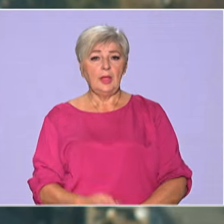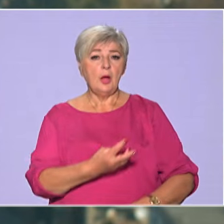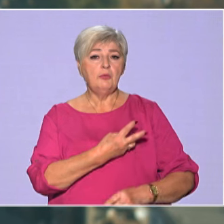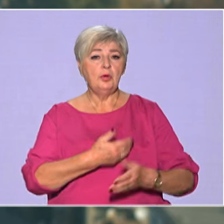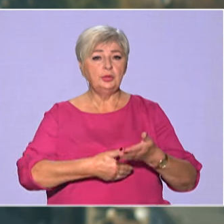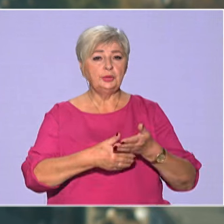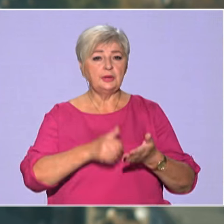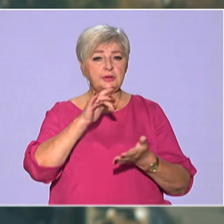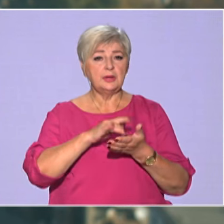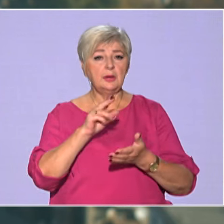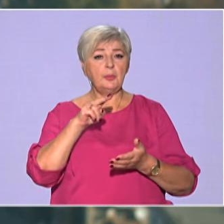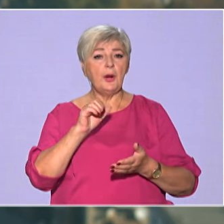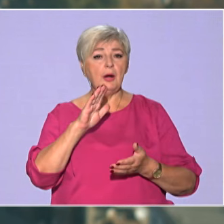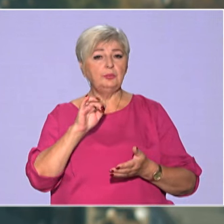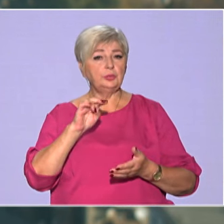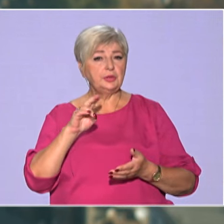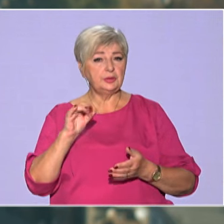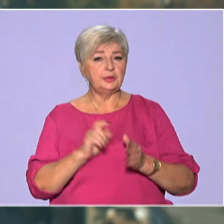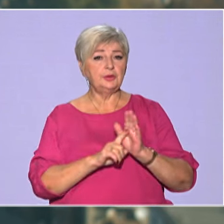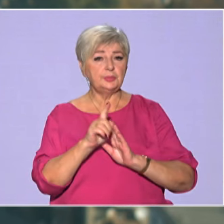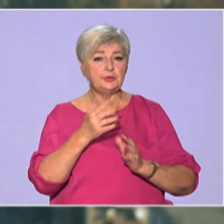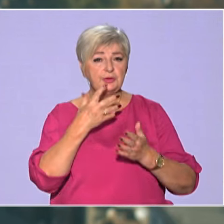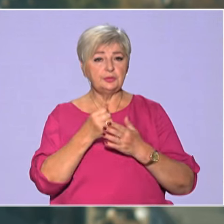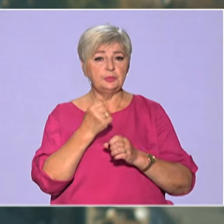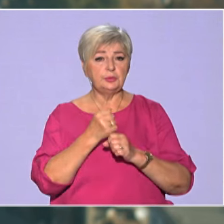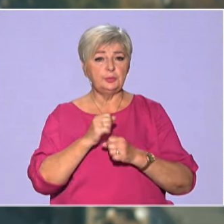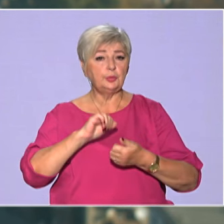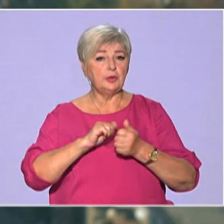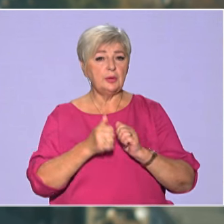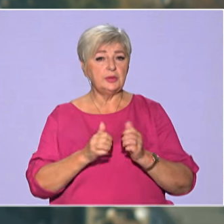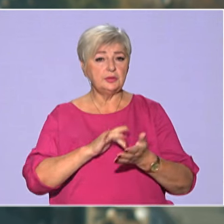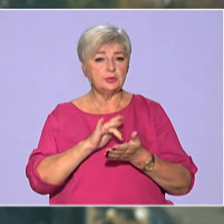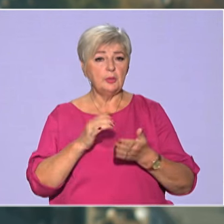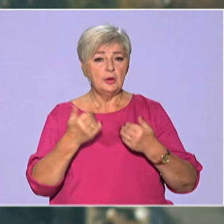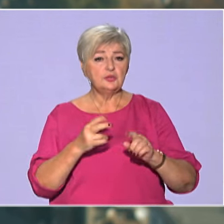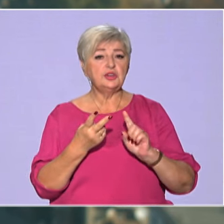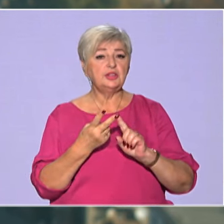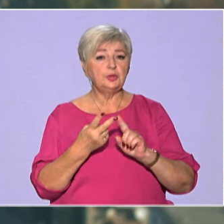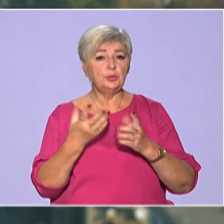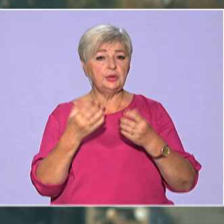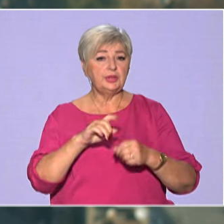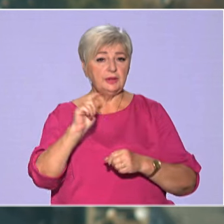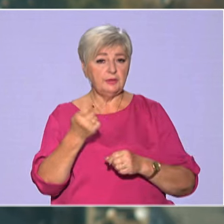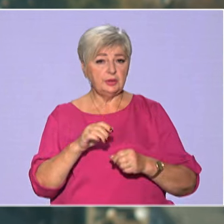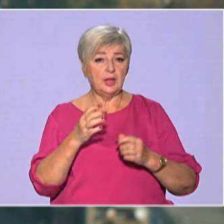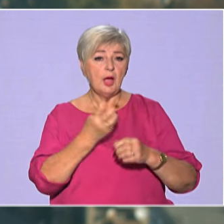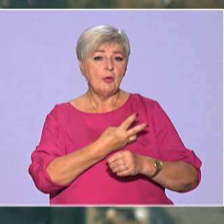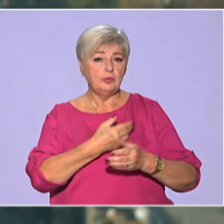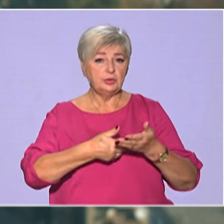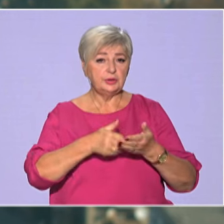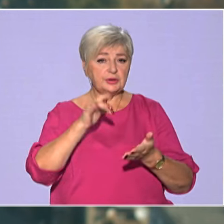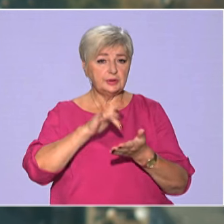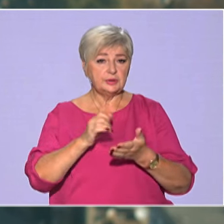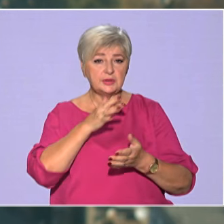Волонтерський центр «Павутинка» розпочав свою роботу у Кам'янському вже на другий день війни. Волонтерський осередок за час